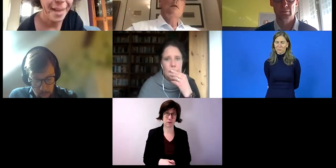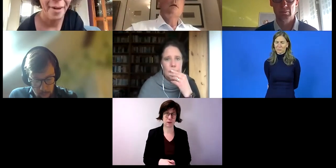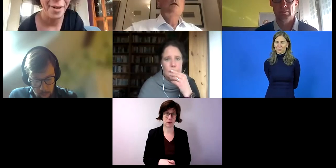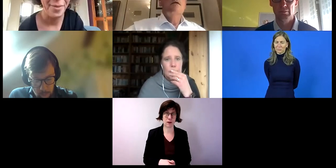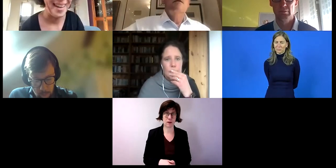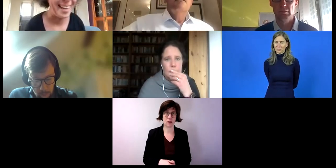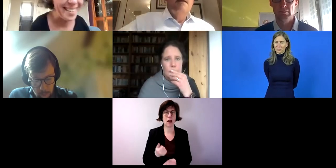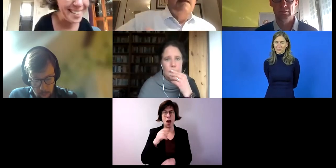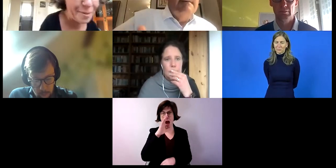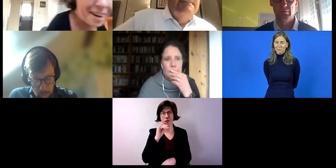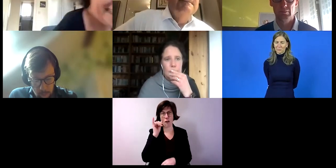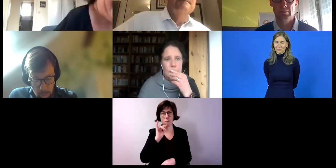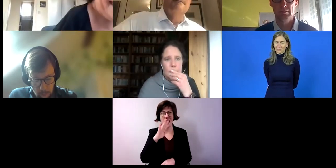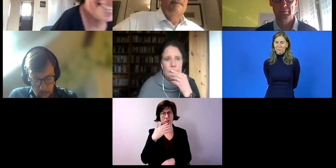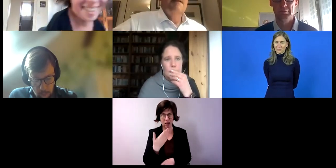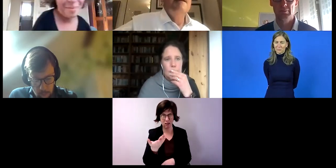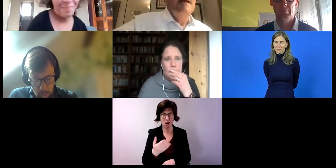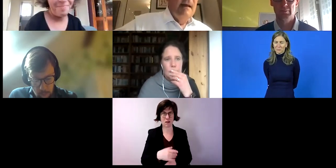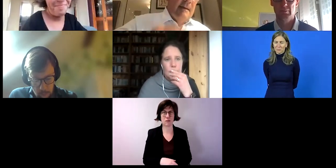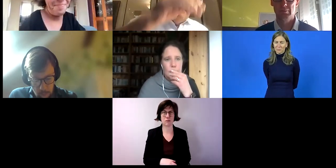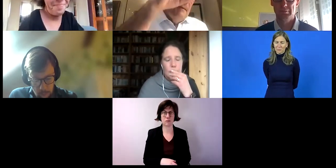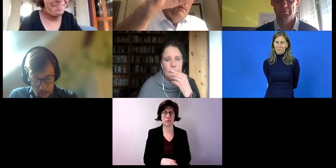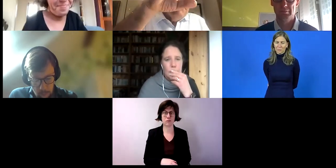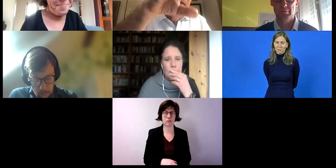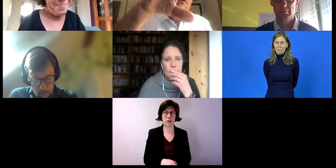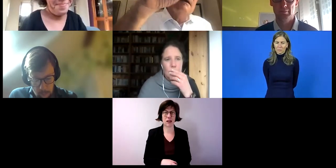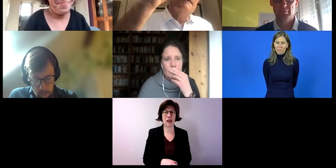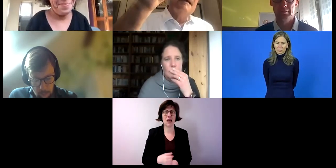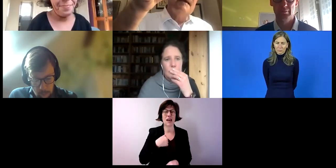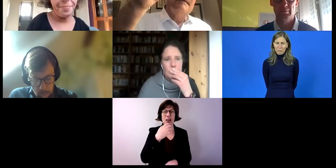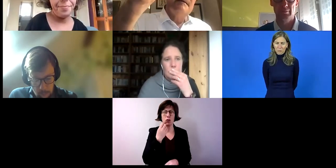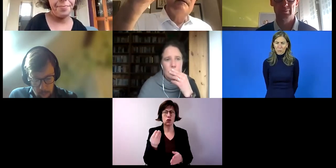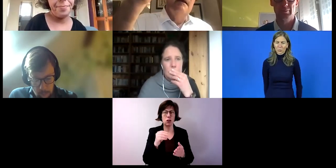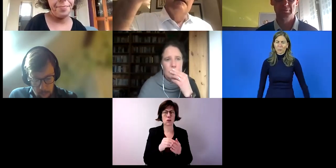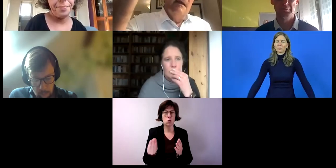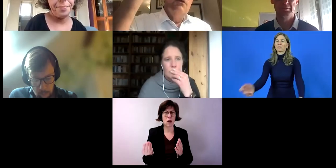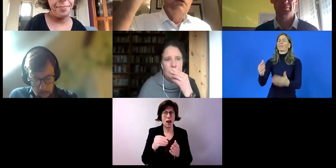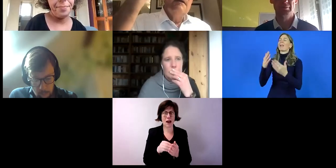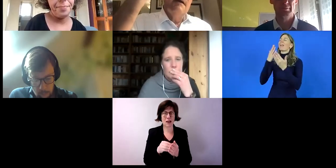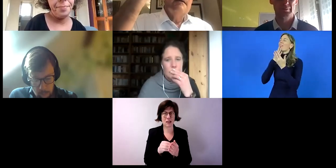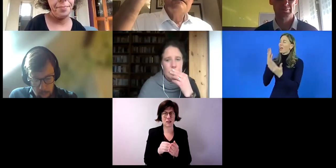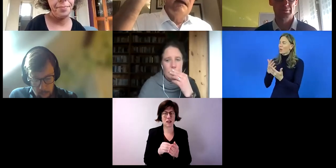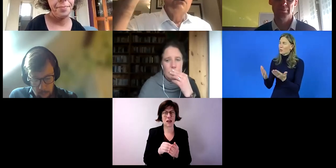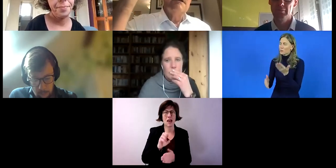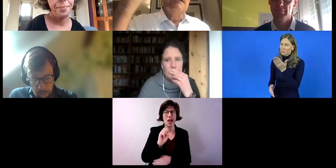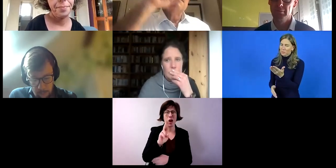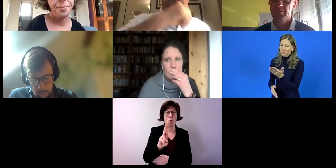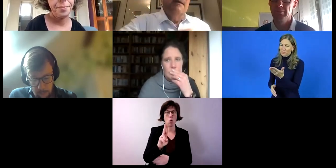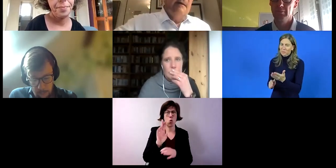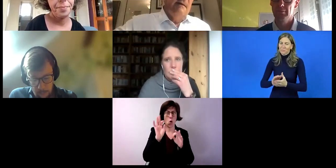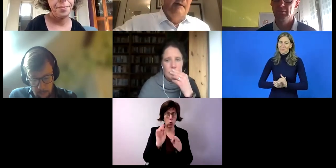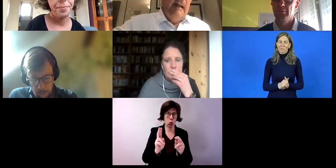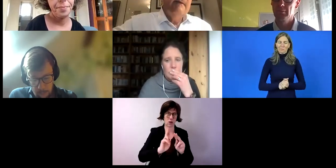Herr Wolfmeier, herzlichen Dank. Ich möchte noch etwas ergänzen. Die EU hat ja ein sehr gutes